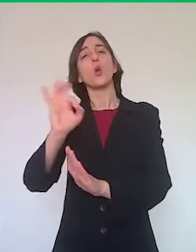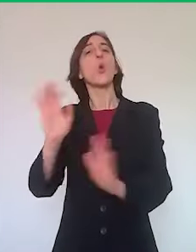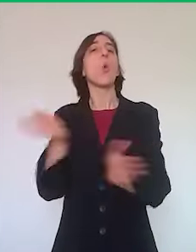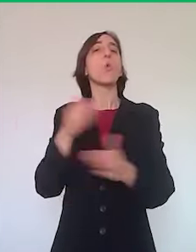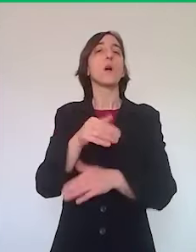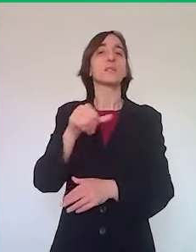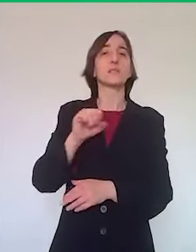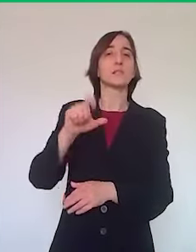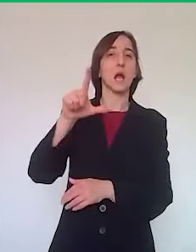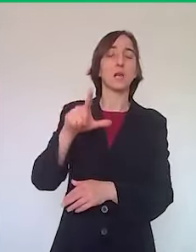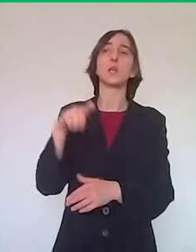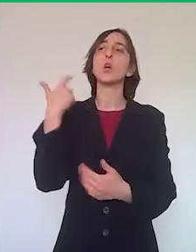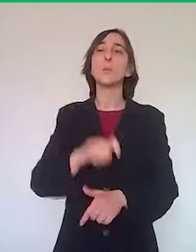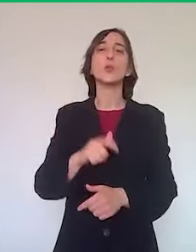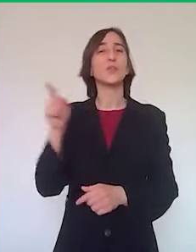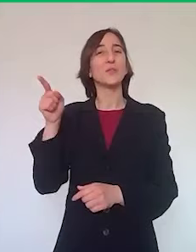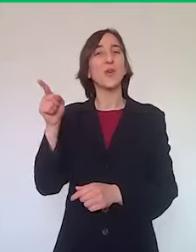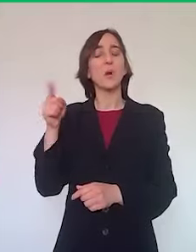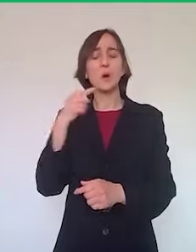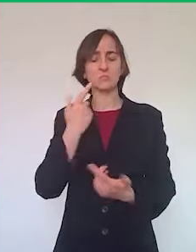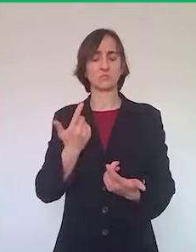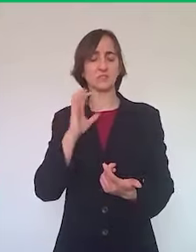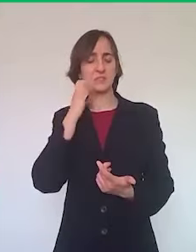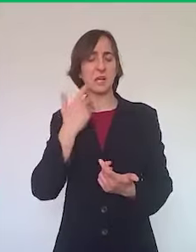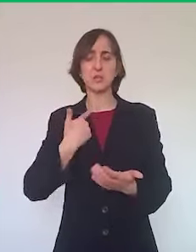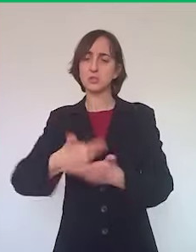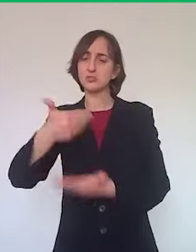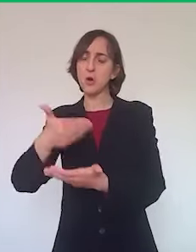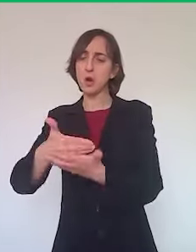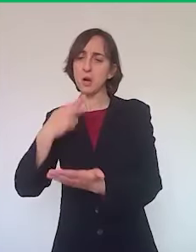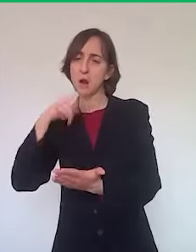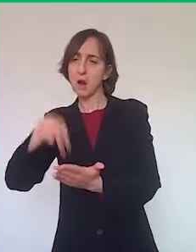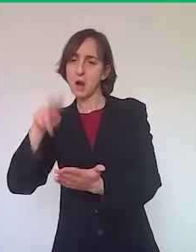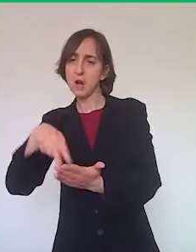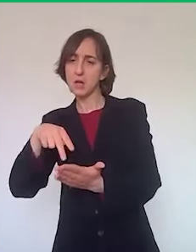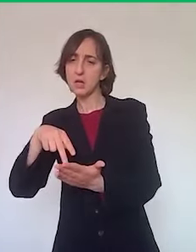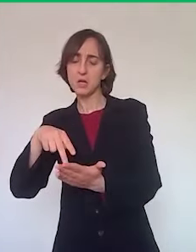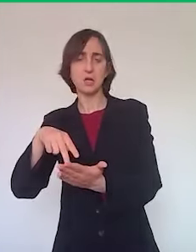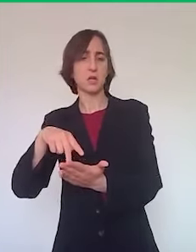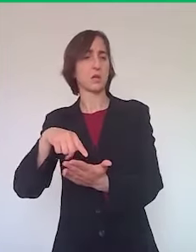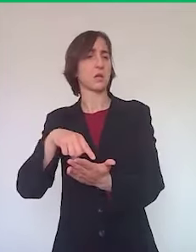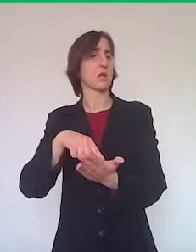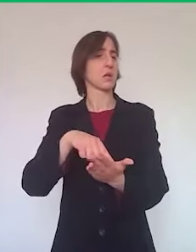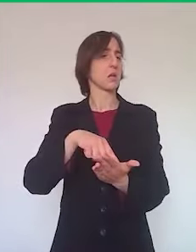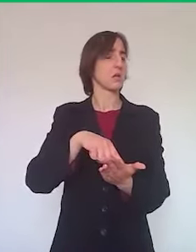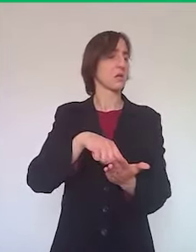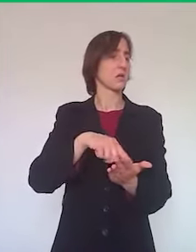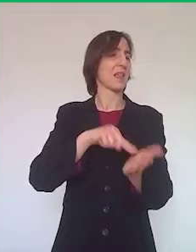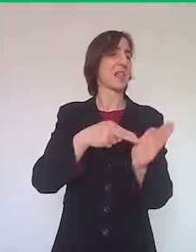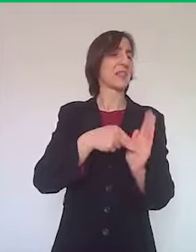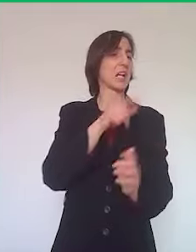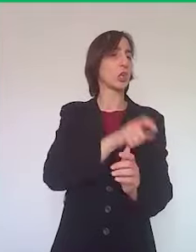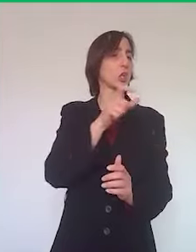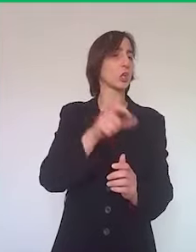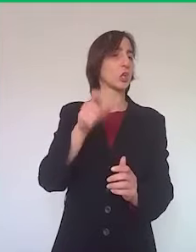che ravvisa una discrepanza tra quanto ha letto sulla stampa in questi giorni e quanto gli avrebbe risposto qualche tecnico di